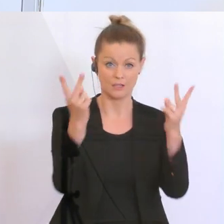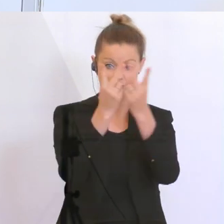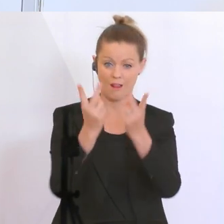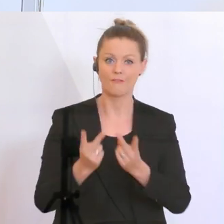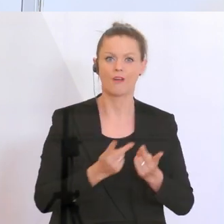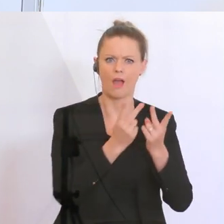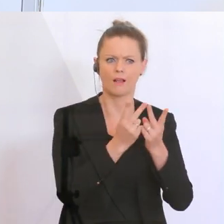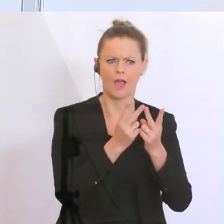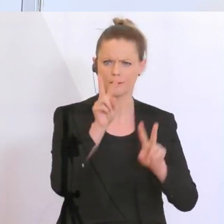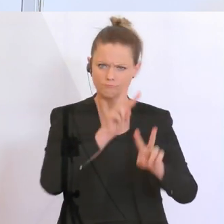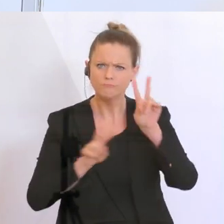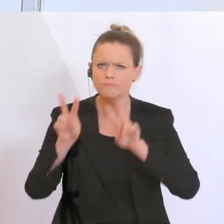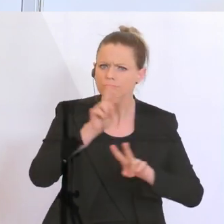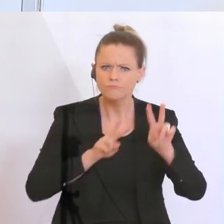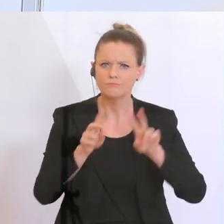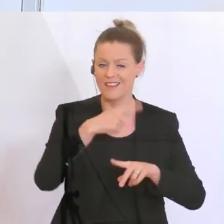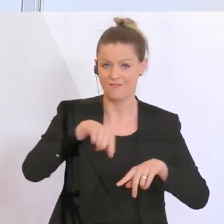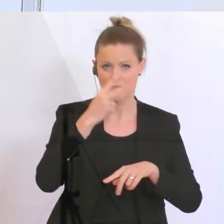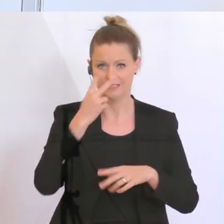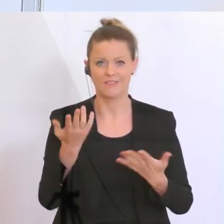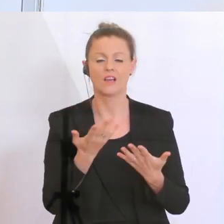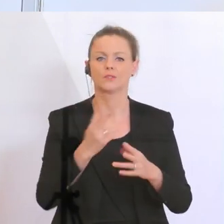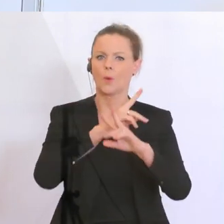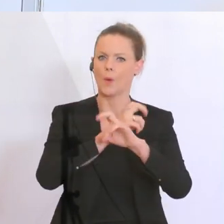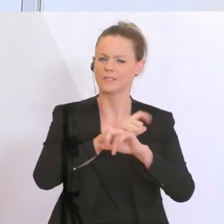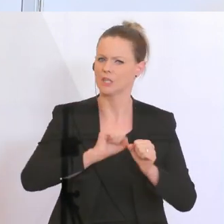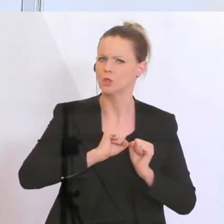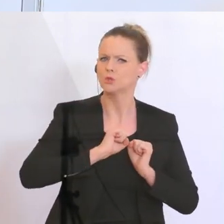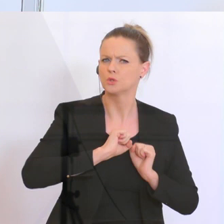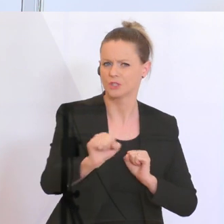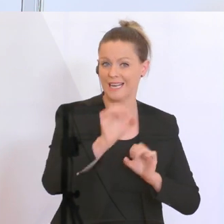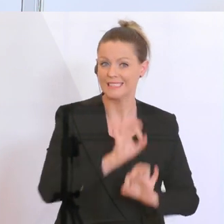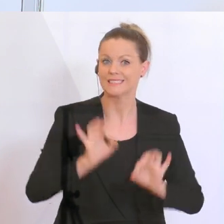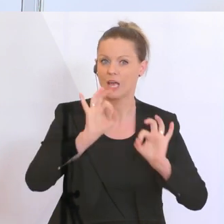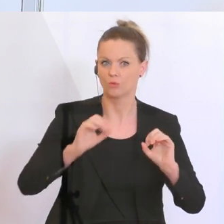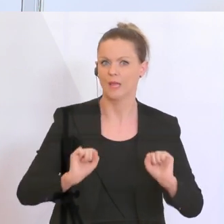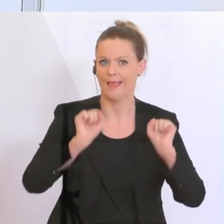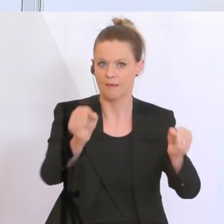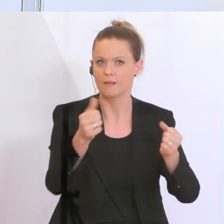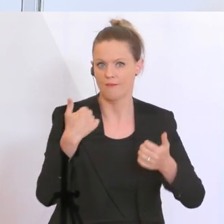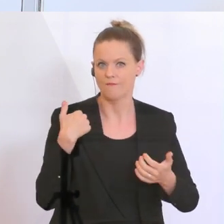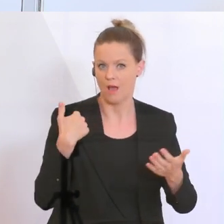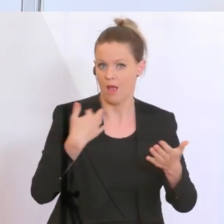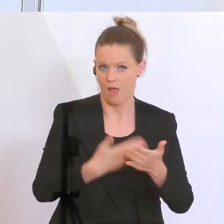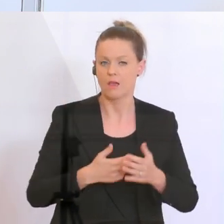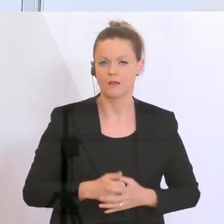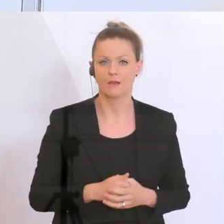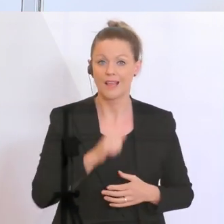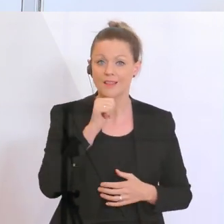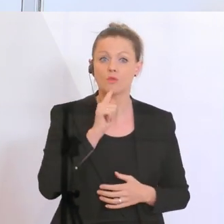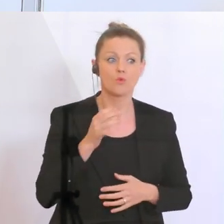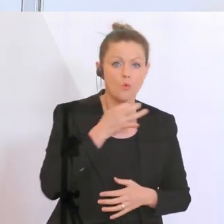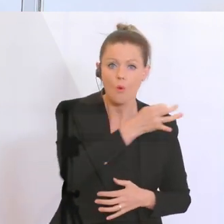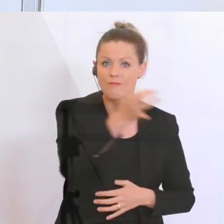sehen wir, dass Österreich hier sehr schnell und sehr gut reagiert hat. Das sagen nicht nur die